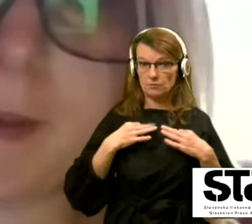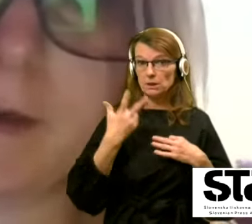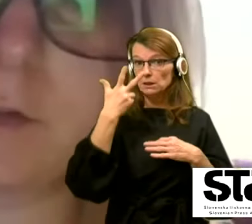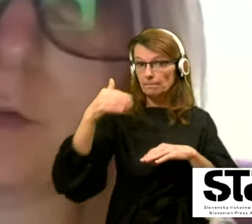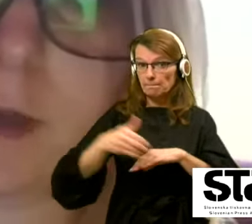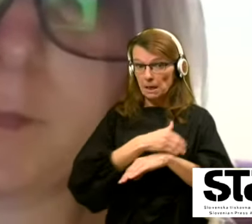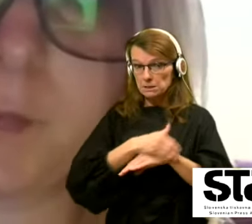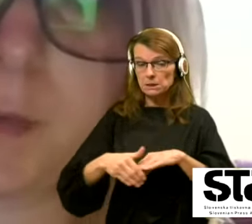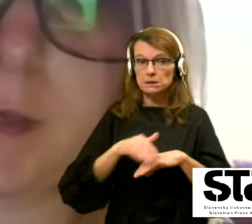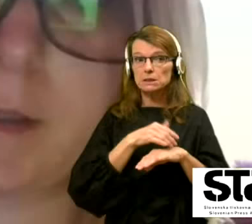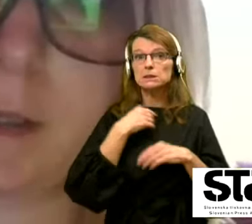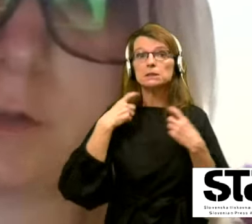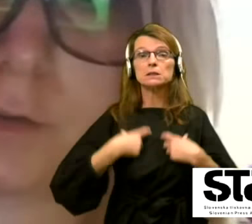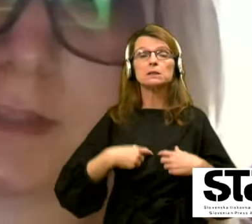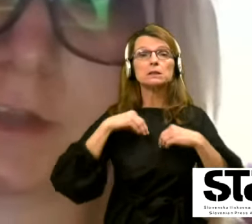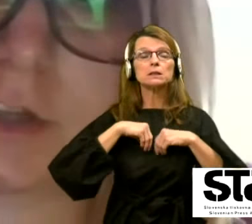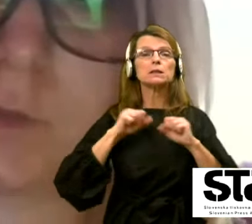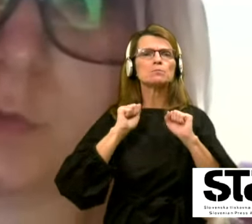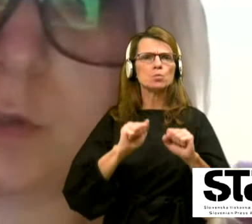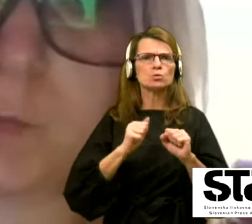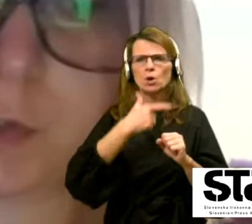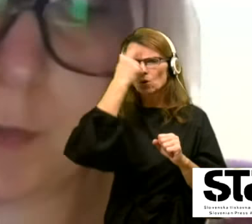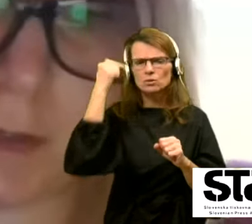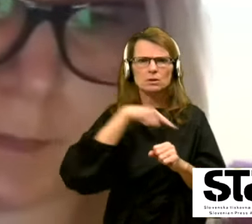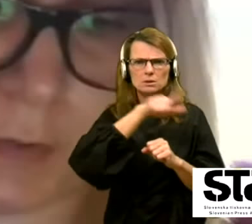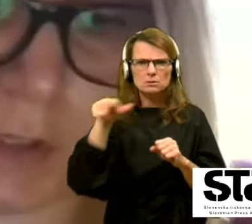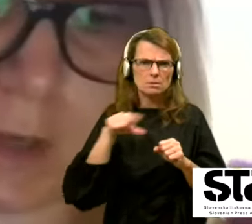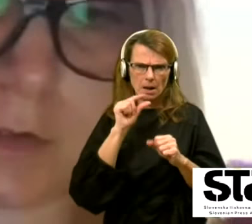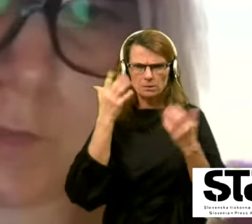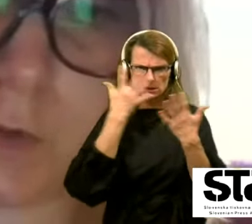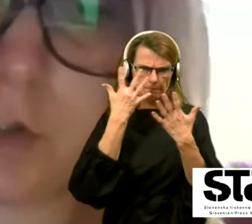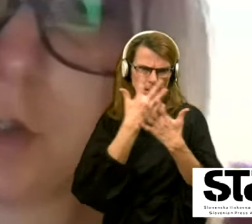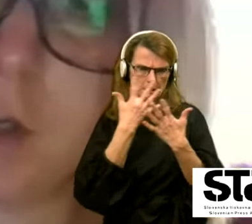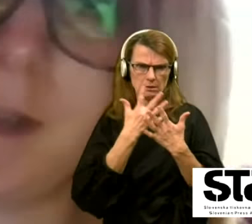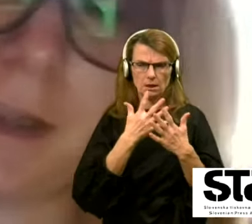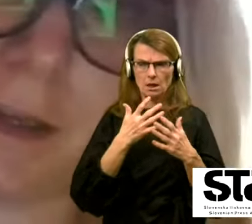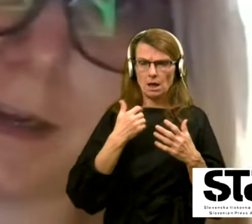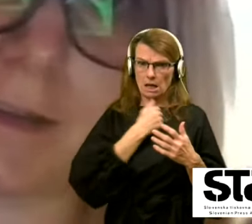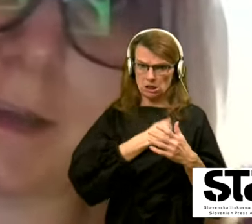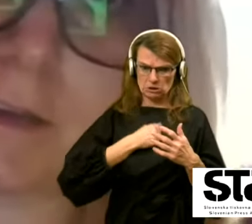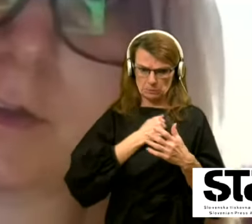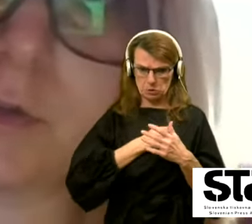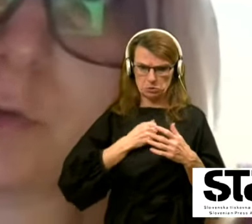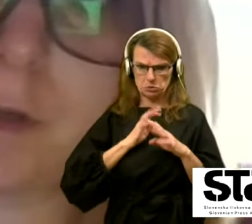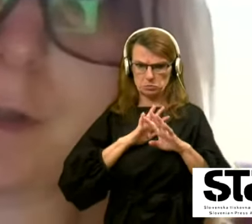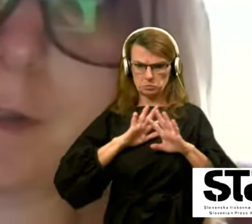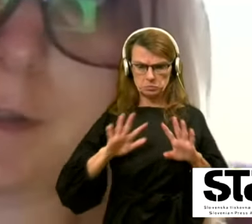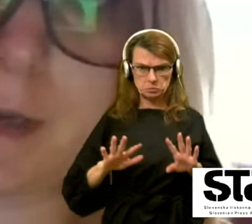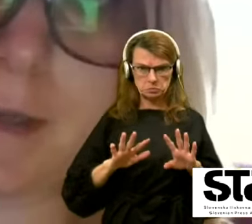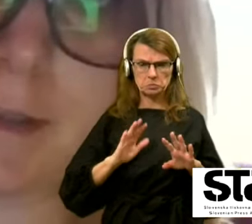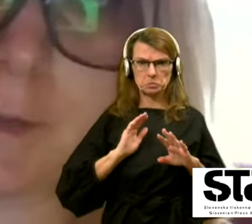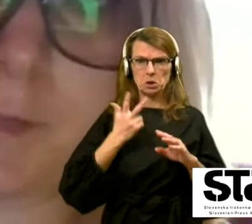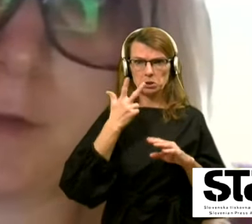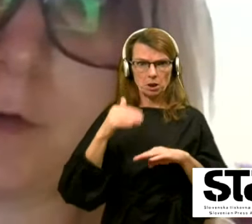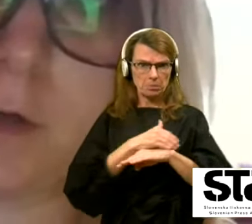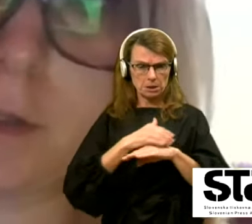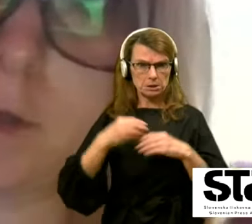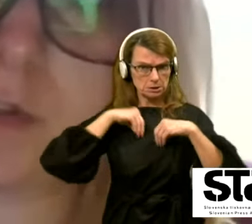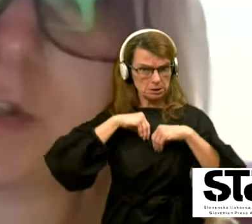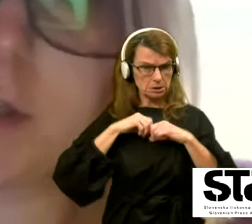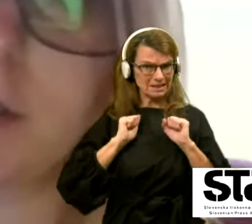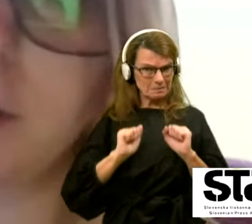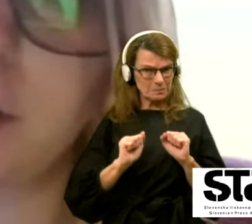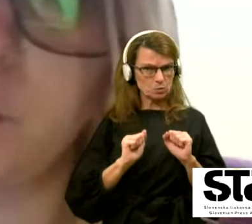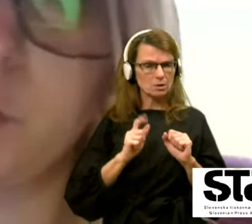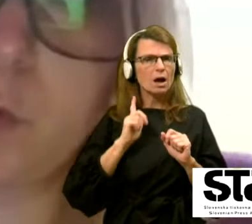bega to, kaj pomeni ta tromesečna imunost po tem, zboliš. In kaj dejansko drugega ti daje cetivo?